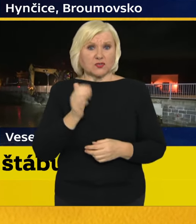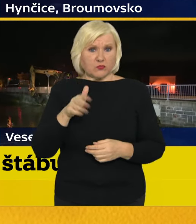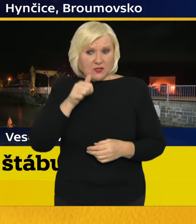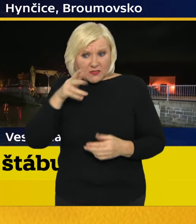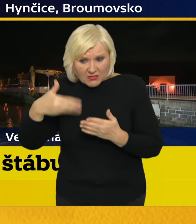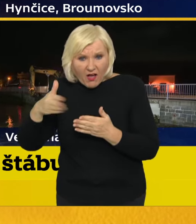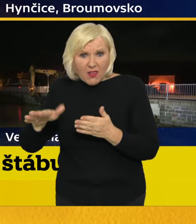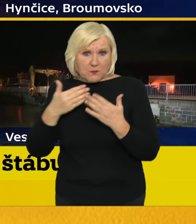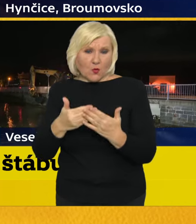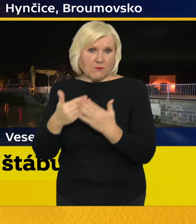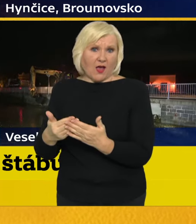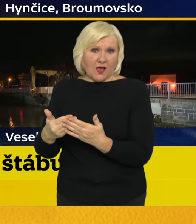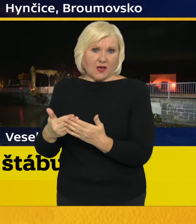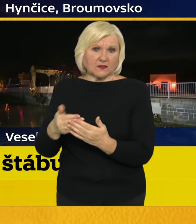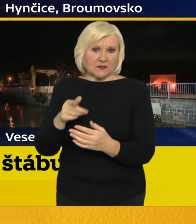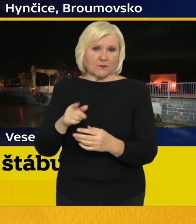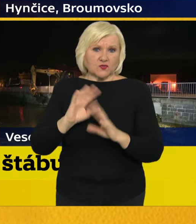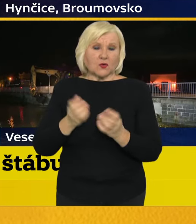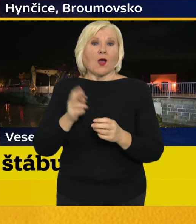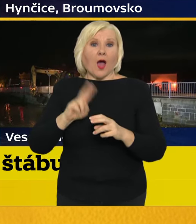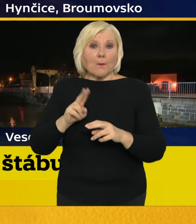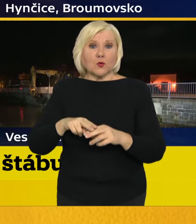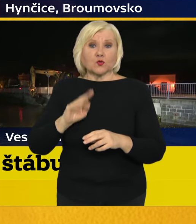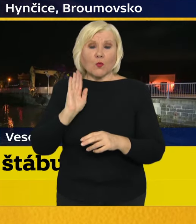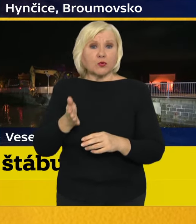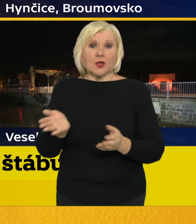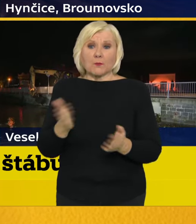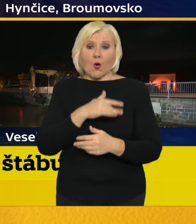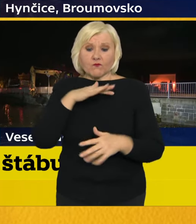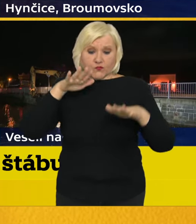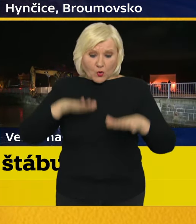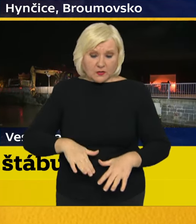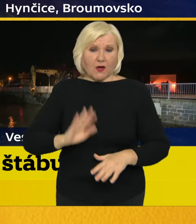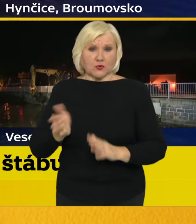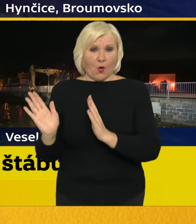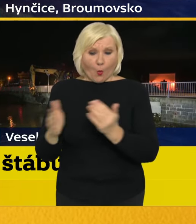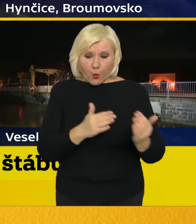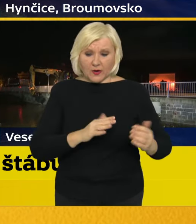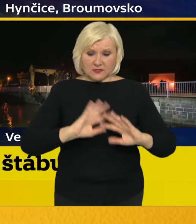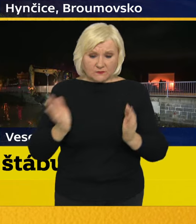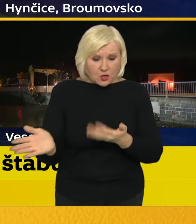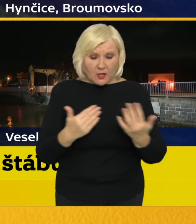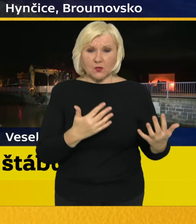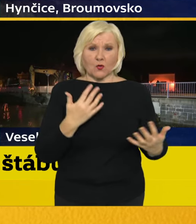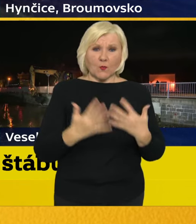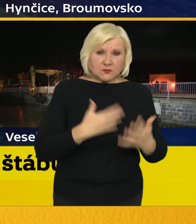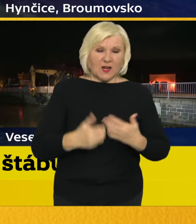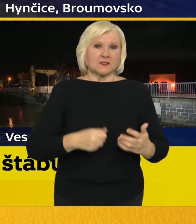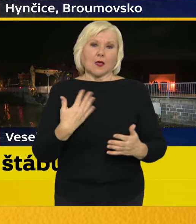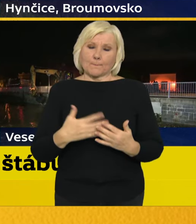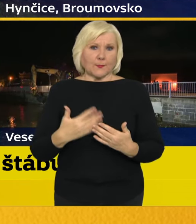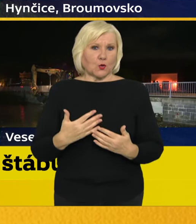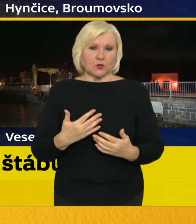zasahovat a potom budou vyklízet a uklízet ty následky povodní. Proto je potřeba ta pomoc,